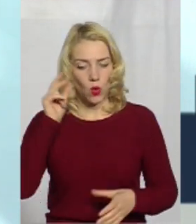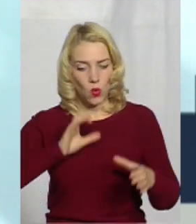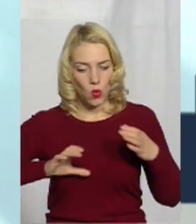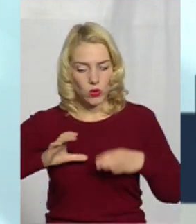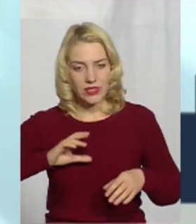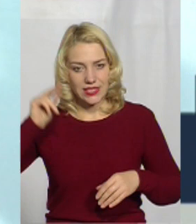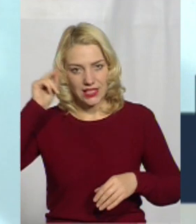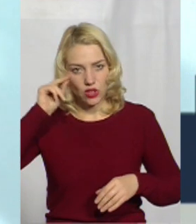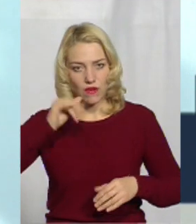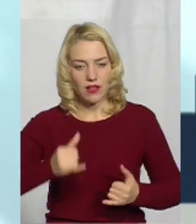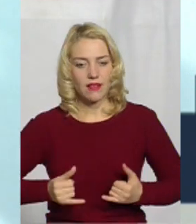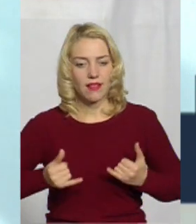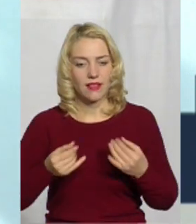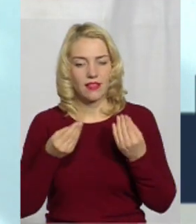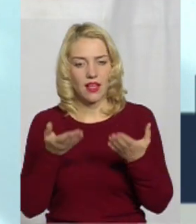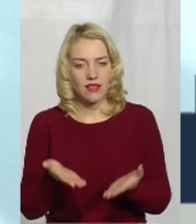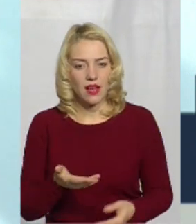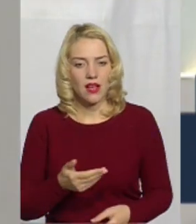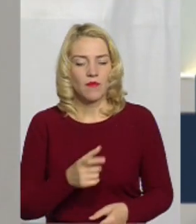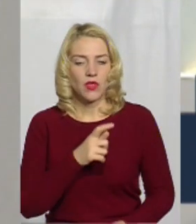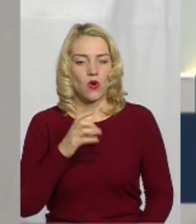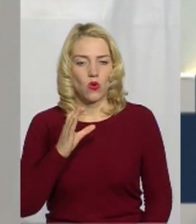наданню паліативної хоспісної допомоги.